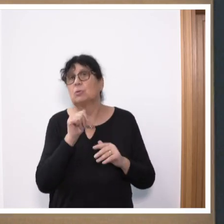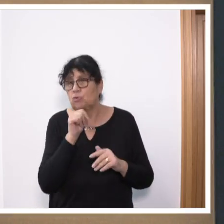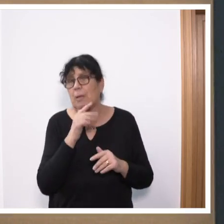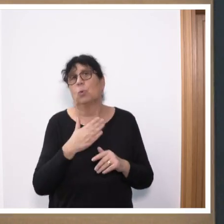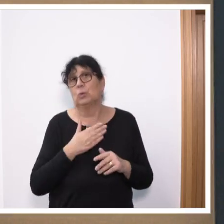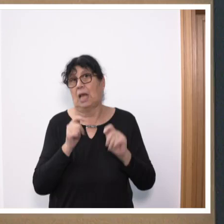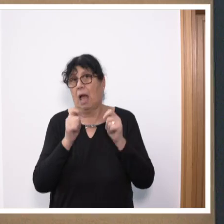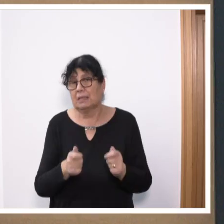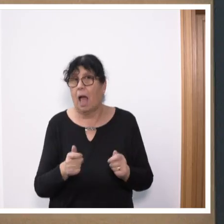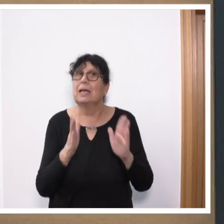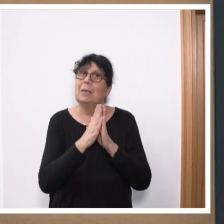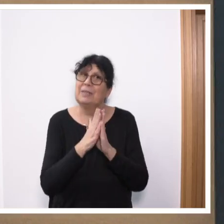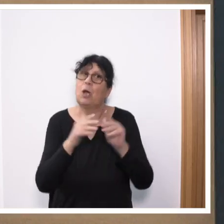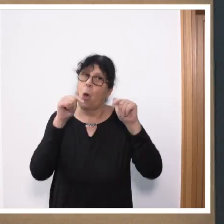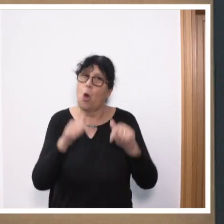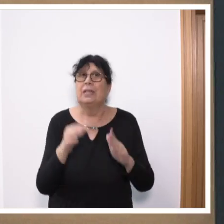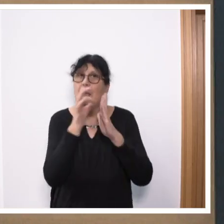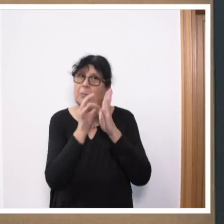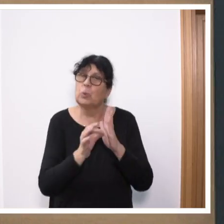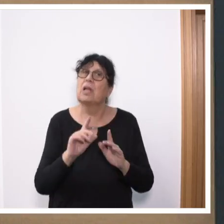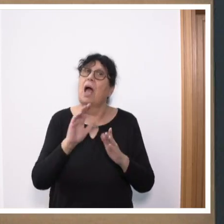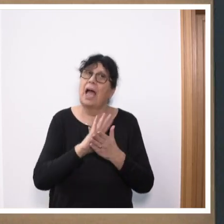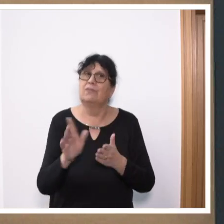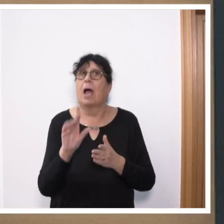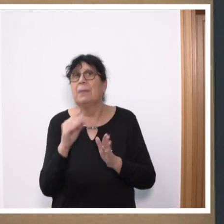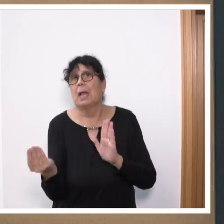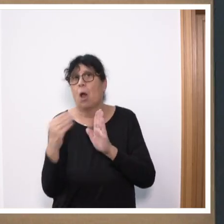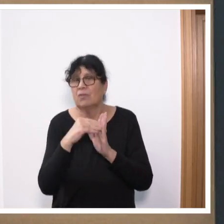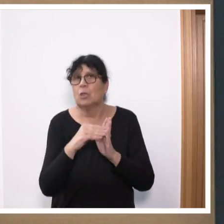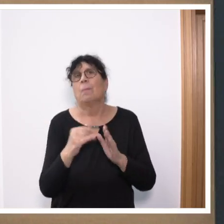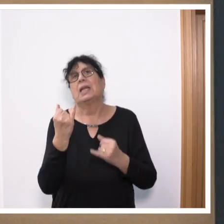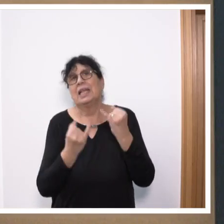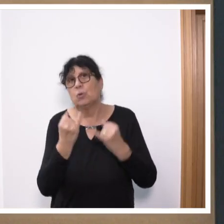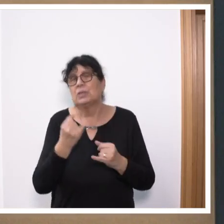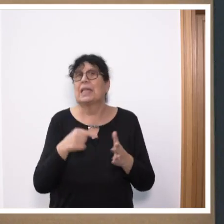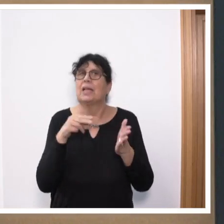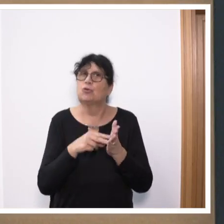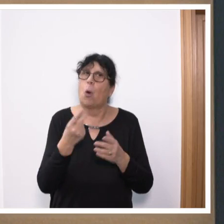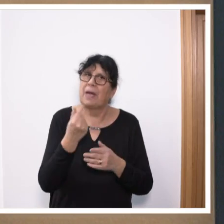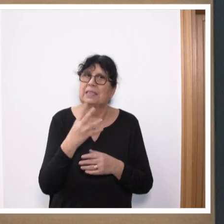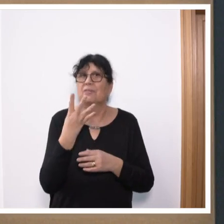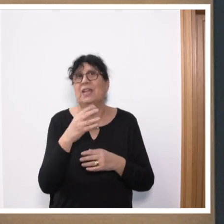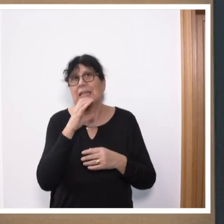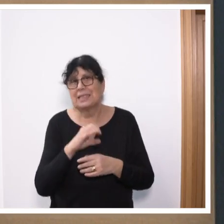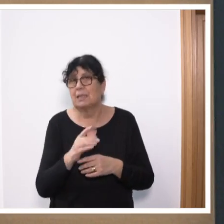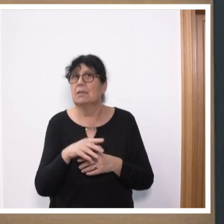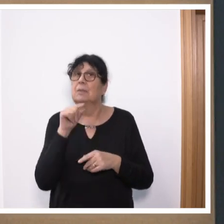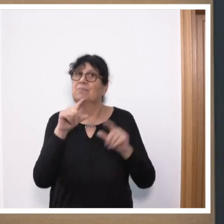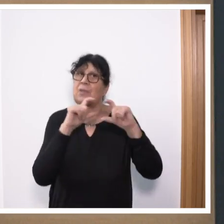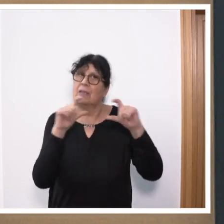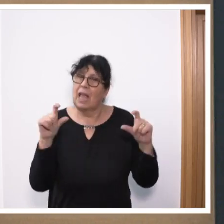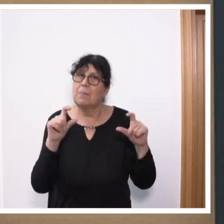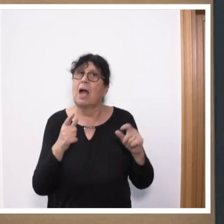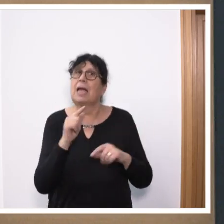wirklich darum, dass Sie die Punkte, die Sie heute in Ihrem Antrag nicht aufgenommen haben, nämlich Industriestrompreis 4 Cent, das Thema Einsatz gegen die